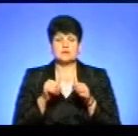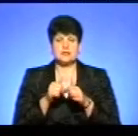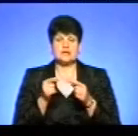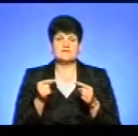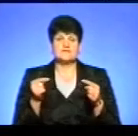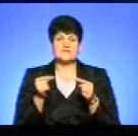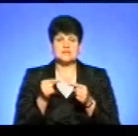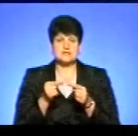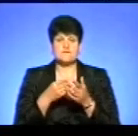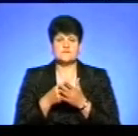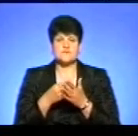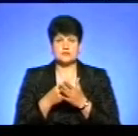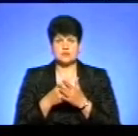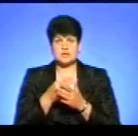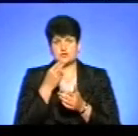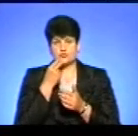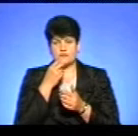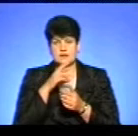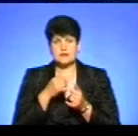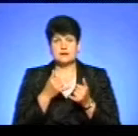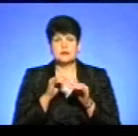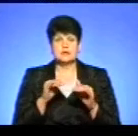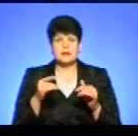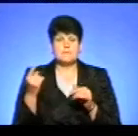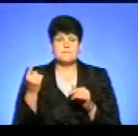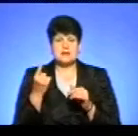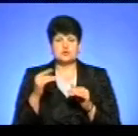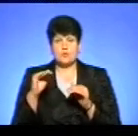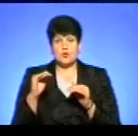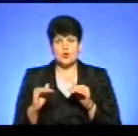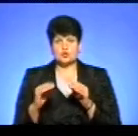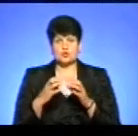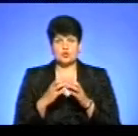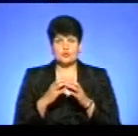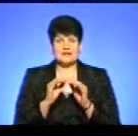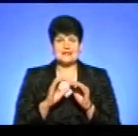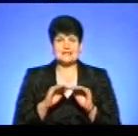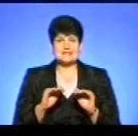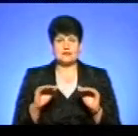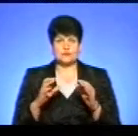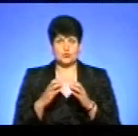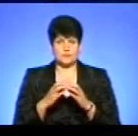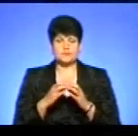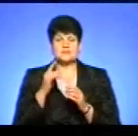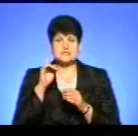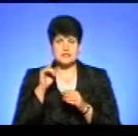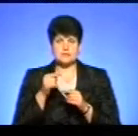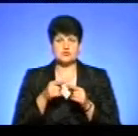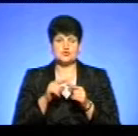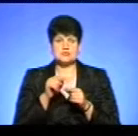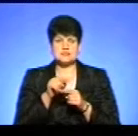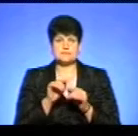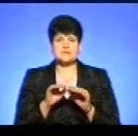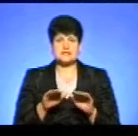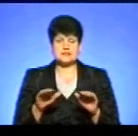визначені вартості харчування для дітей першої молодшої групи і для садових груп. Ми знаємо, що це для